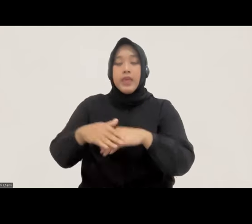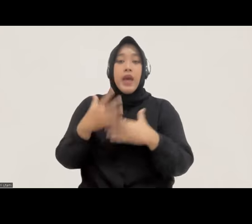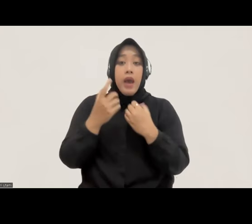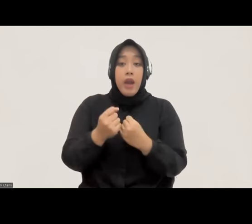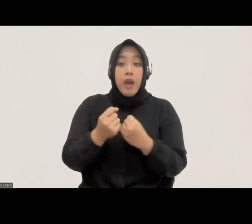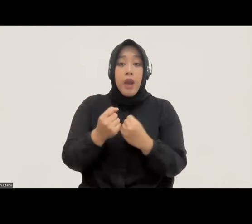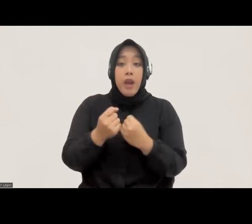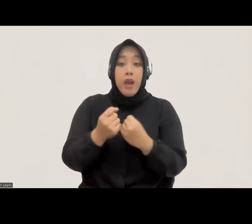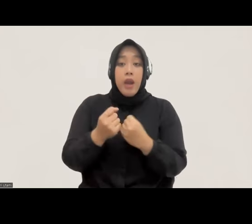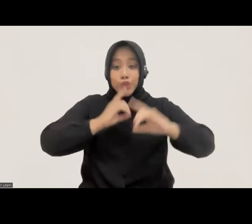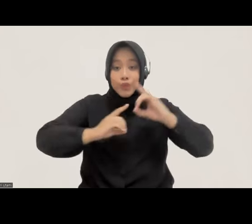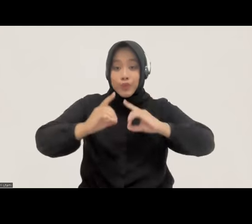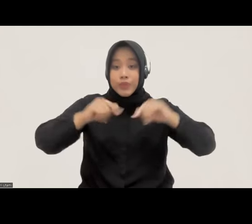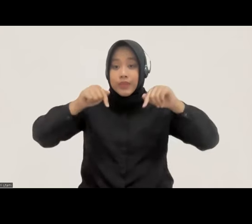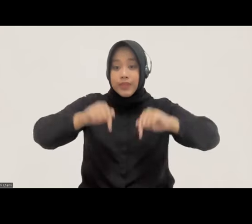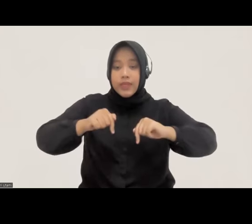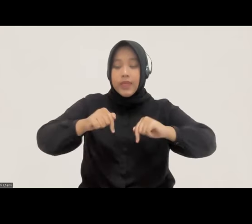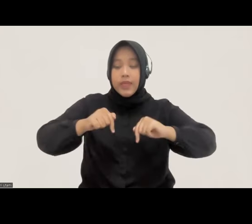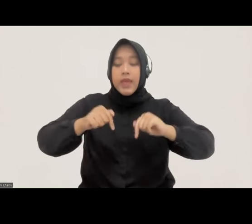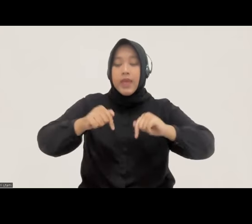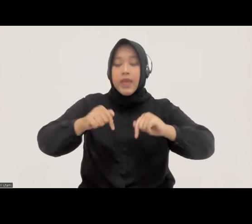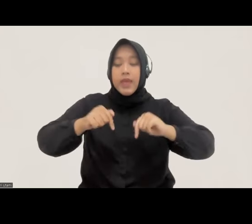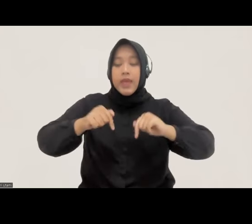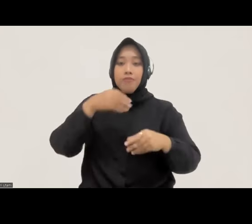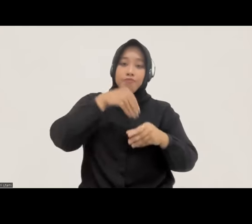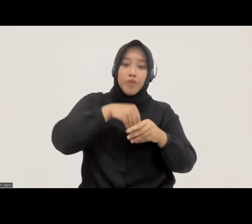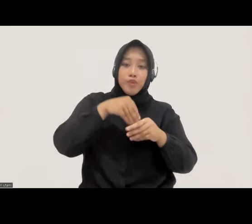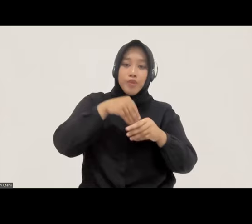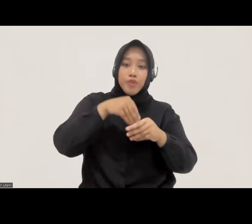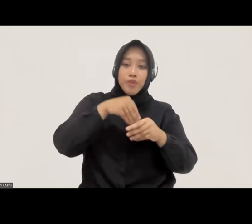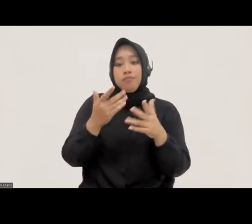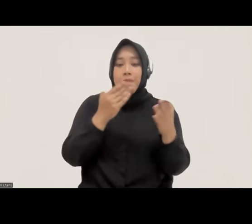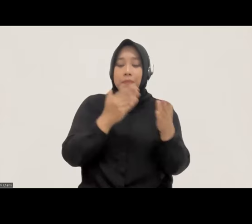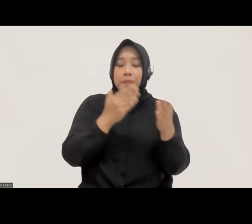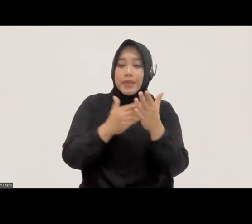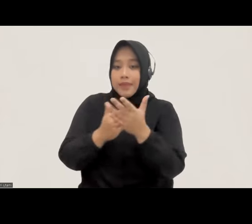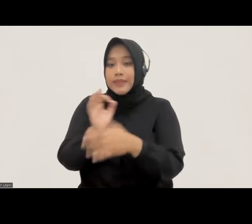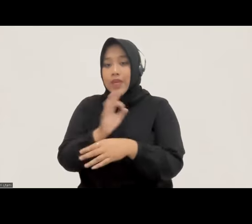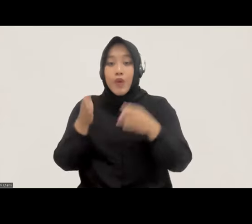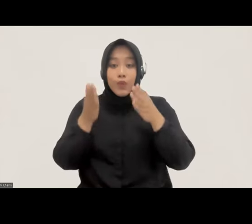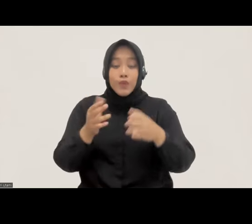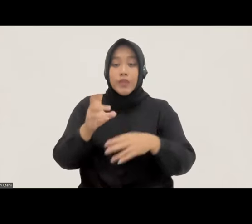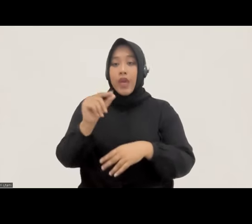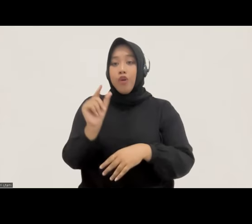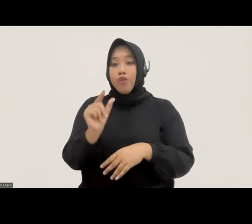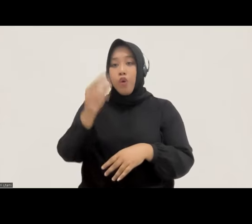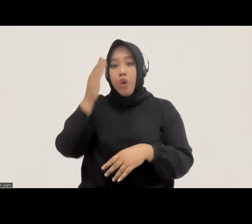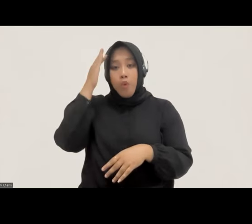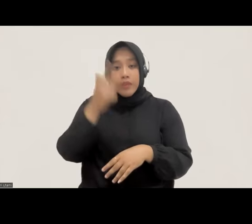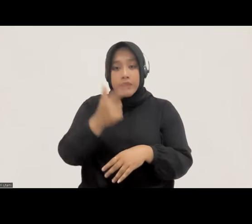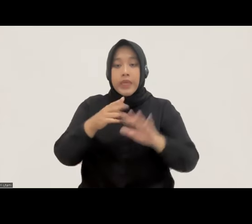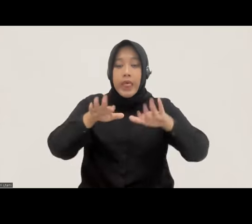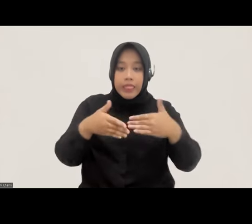dari diskusi-diskusi ini kita bisa mendapatkan masukan yang tidak terbatas hanya untuk RUU Polri, tapi juga untuk RKUHAP ke depannya.